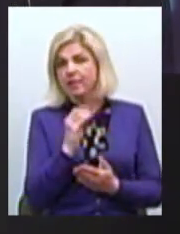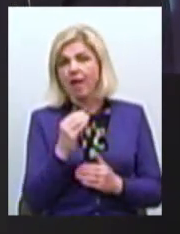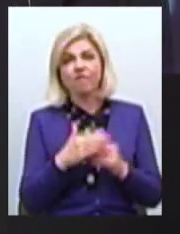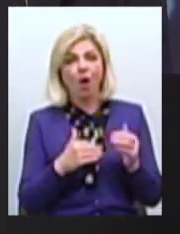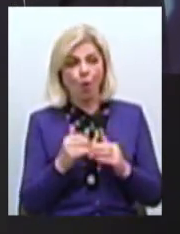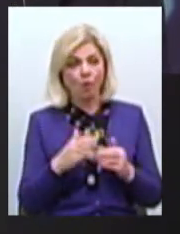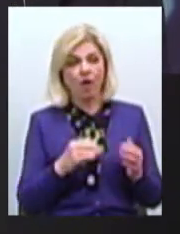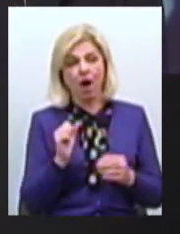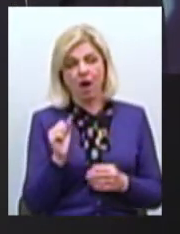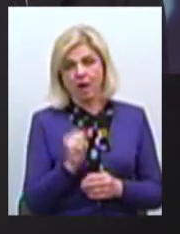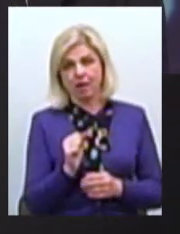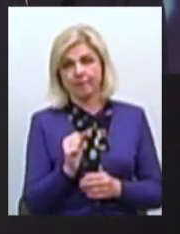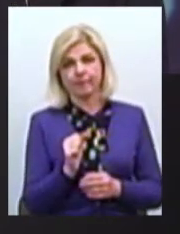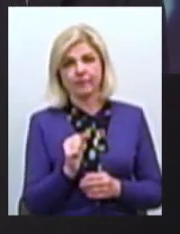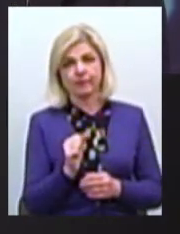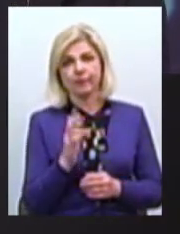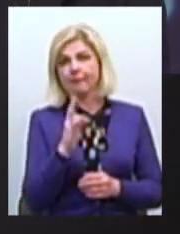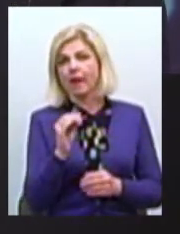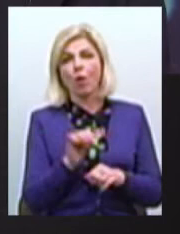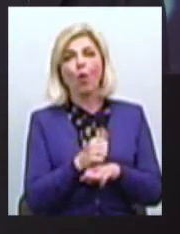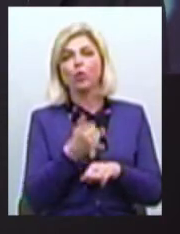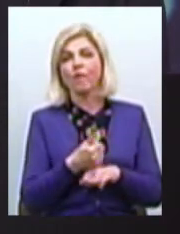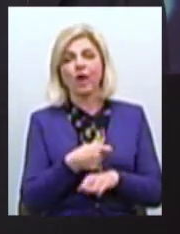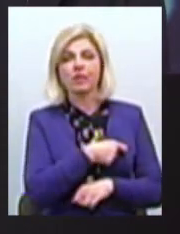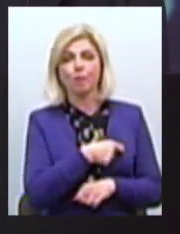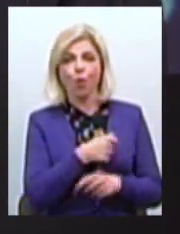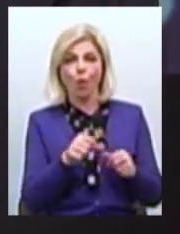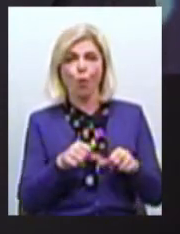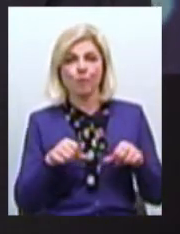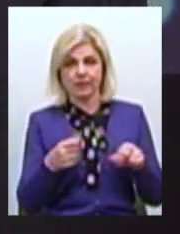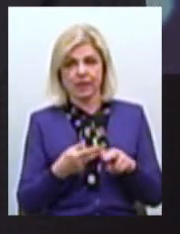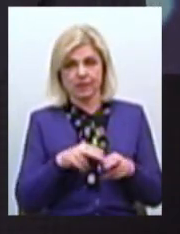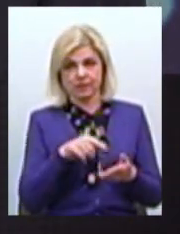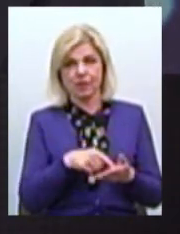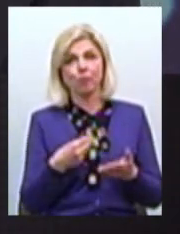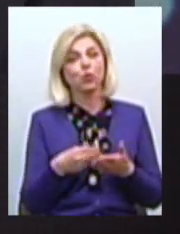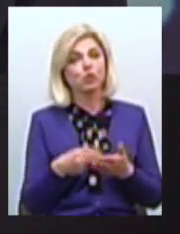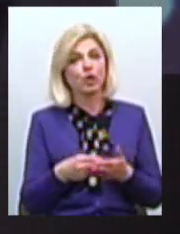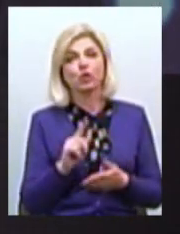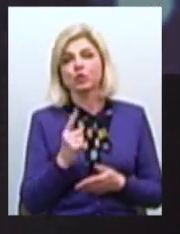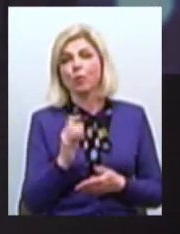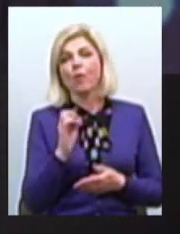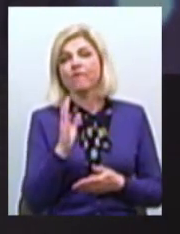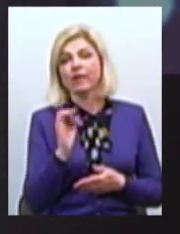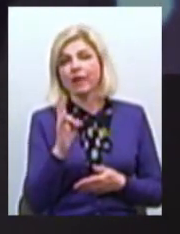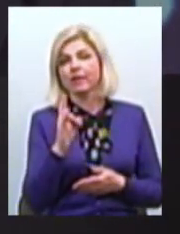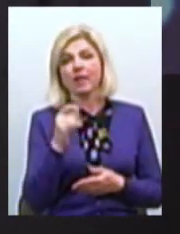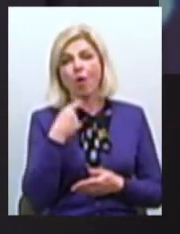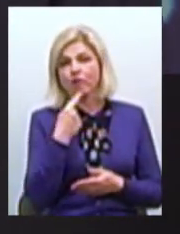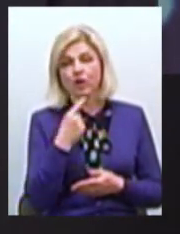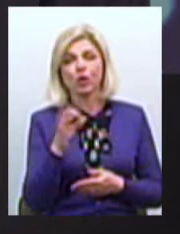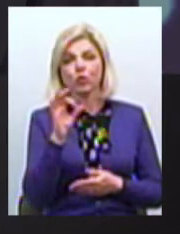саме голова депутатської комісії планово-бюджетної Чому він не говорив категоріями